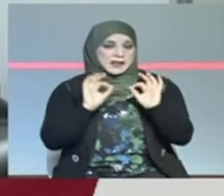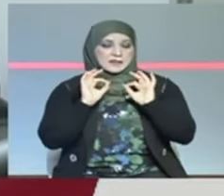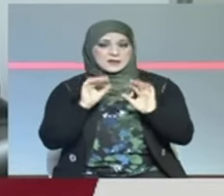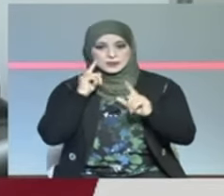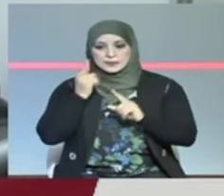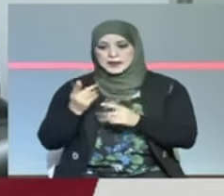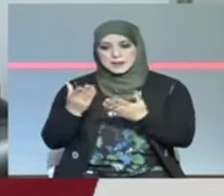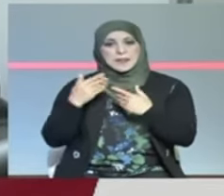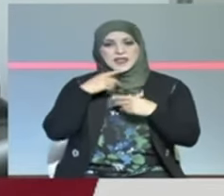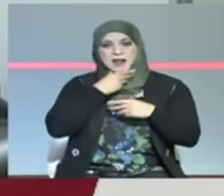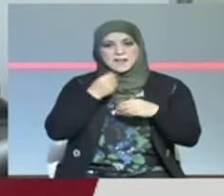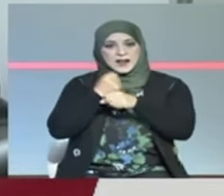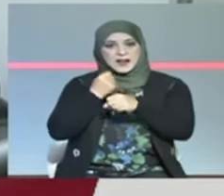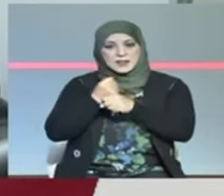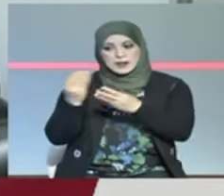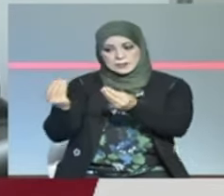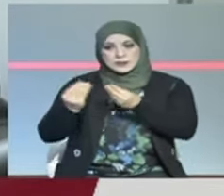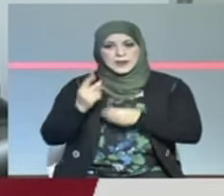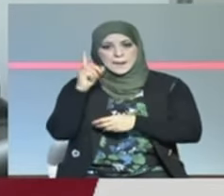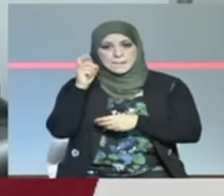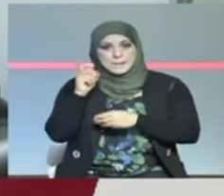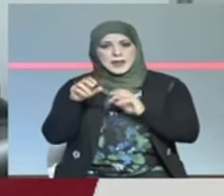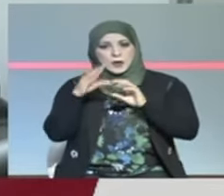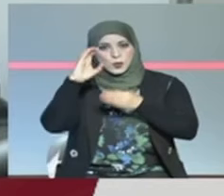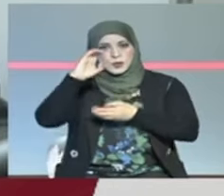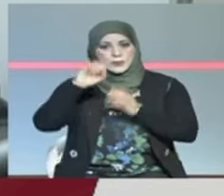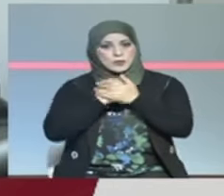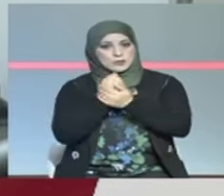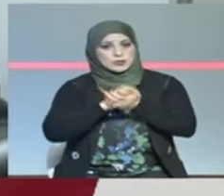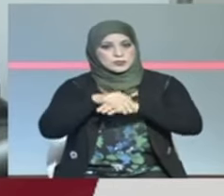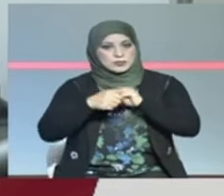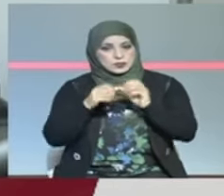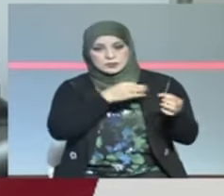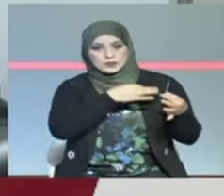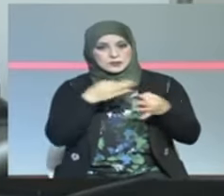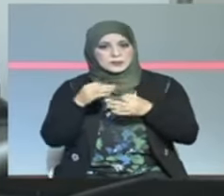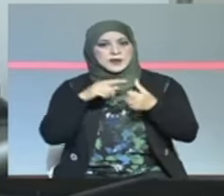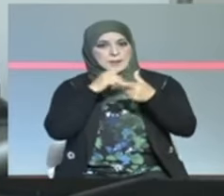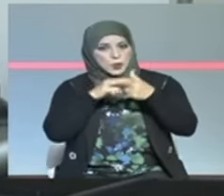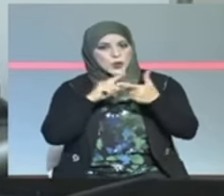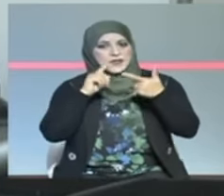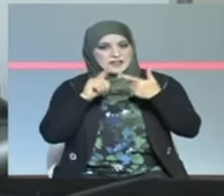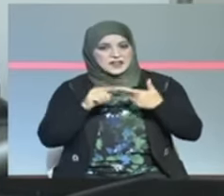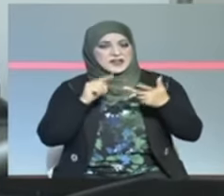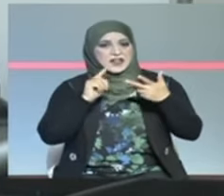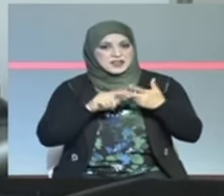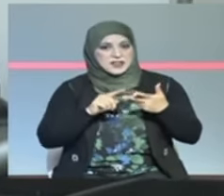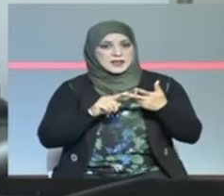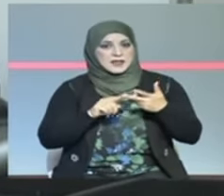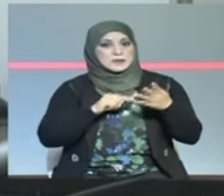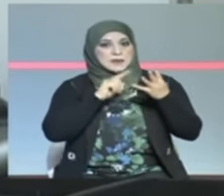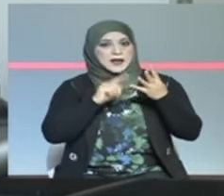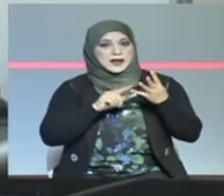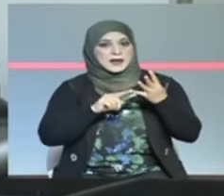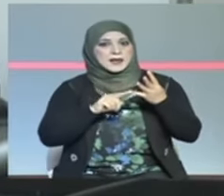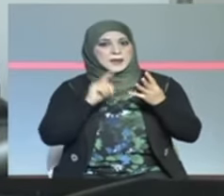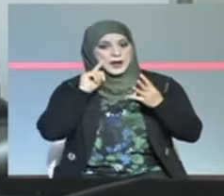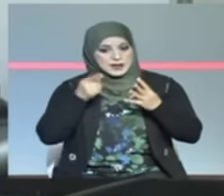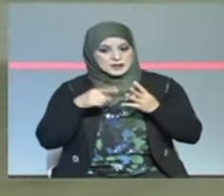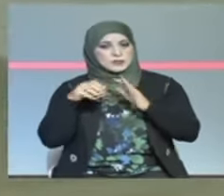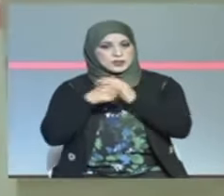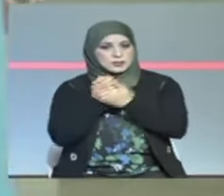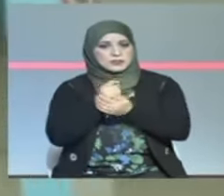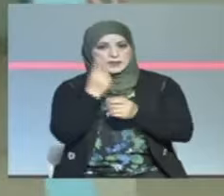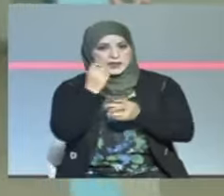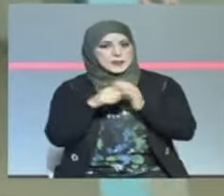البحثية ما هو أني نستعمل الماء والصابون نستعمل المرة الأولى المرة الثانية المرة الثالثة المرة الرابعة يجبني نمشي نفسي لديها